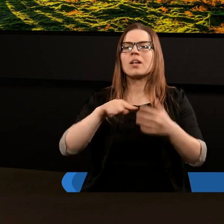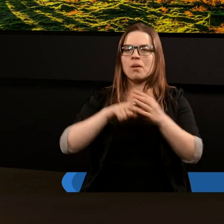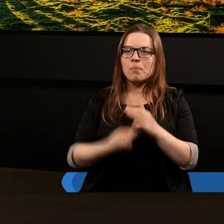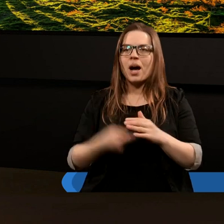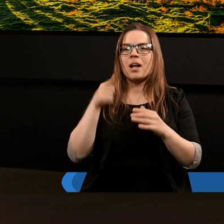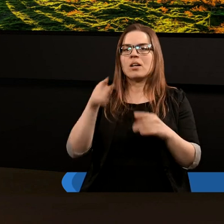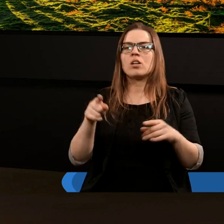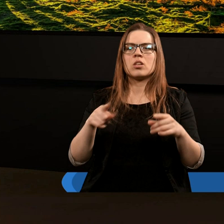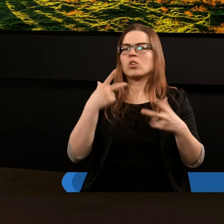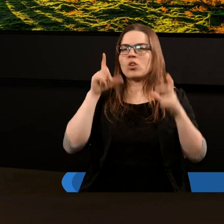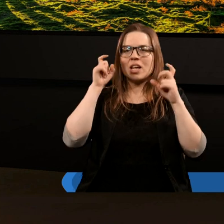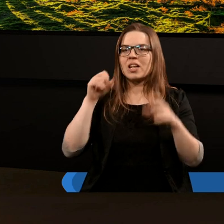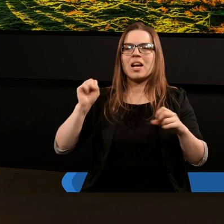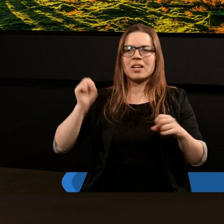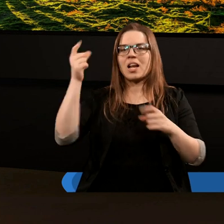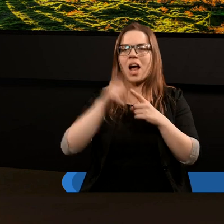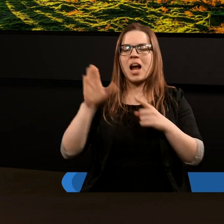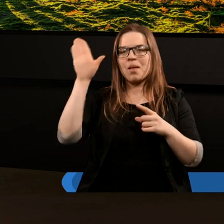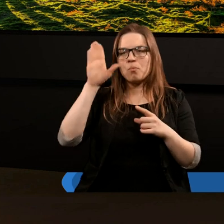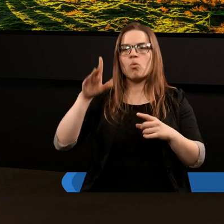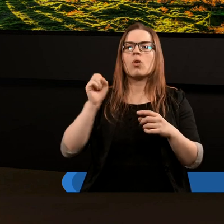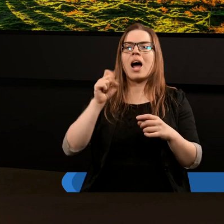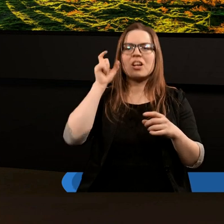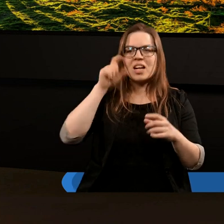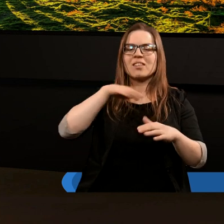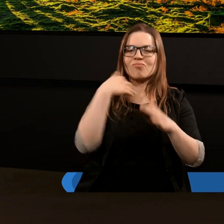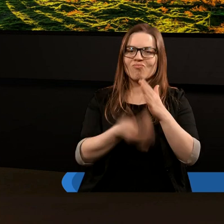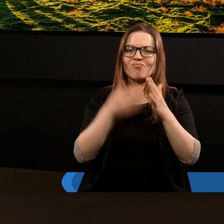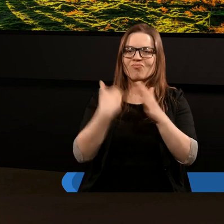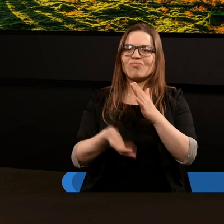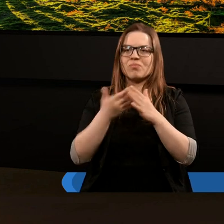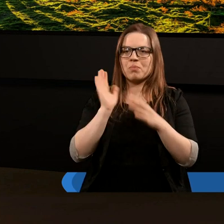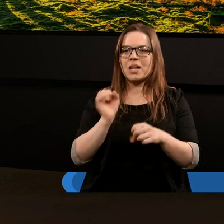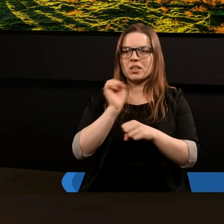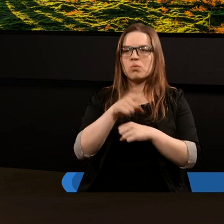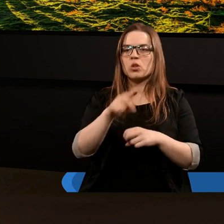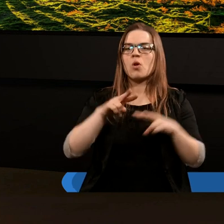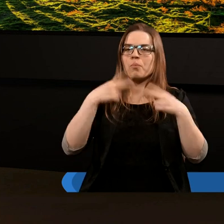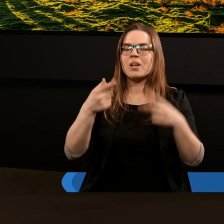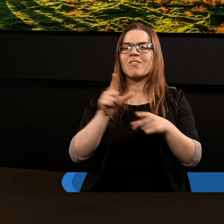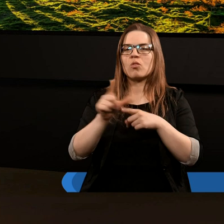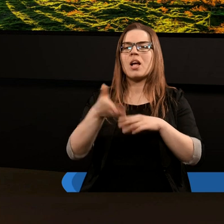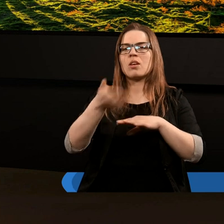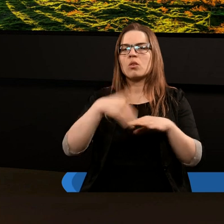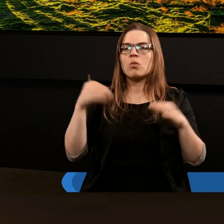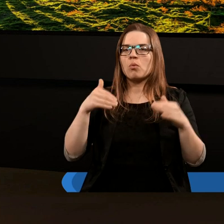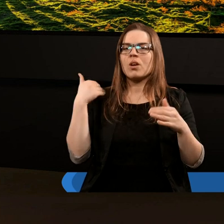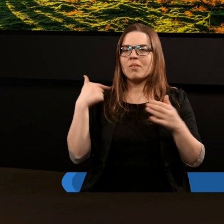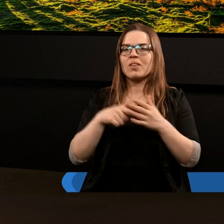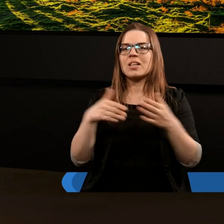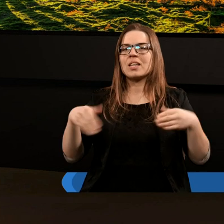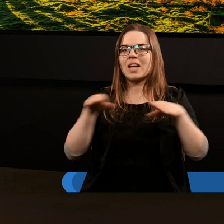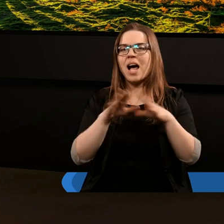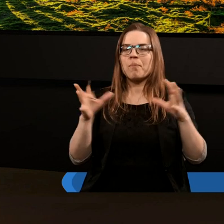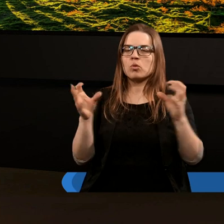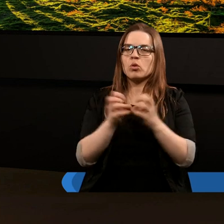i tym razem to nie szatan zwycięży, ale Bóg, a szatan po raz kolejny będzie pokonany. I to przesłanie dwunastego rozdziału, które można byłoby właśnie